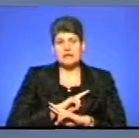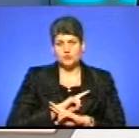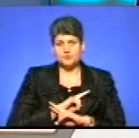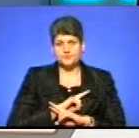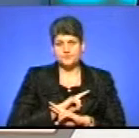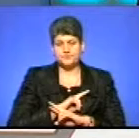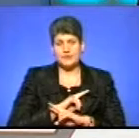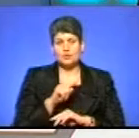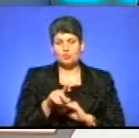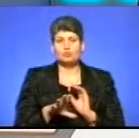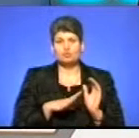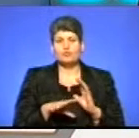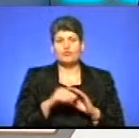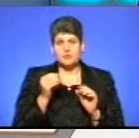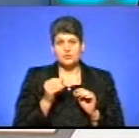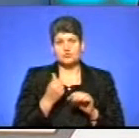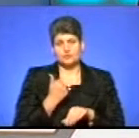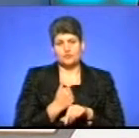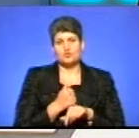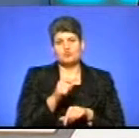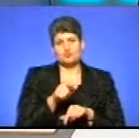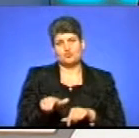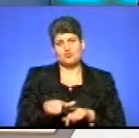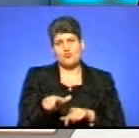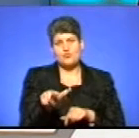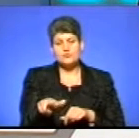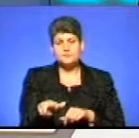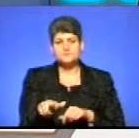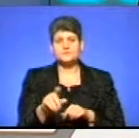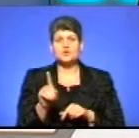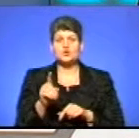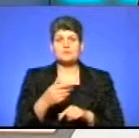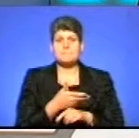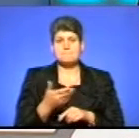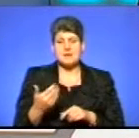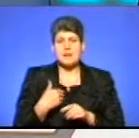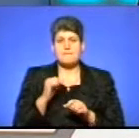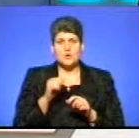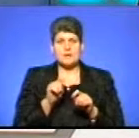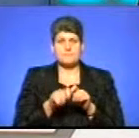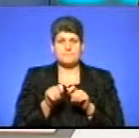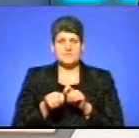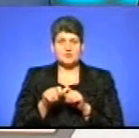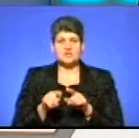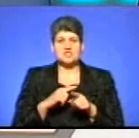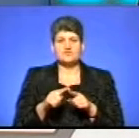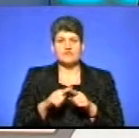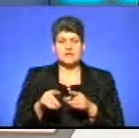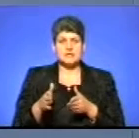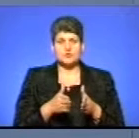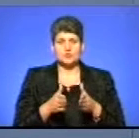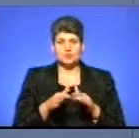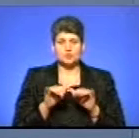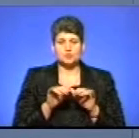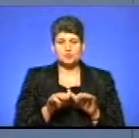Тому було вибрано пріоритетом в дану ділянку дороги, щоб ми могли відслідковувати швидкість дорожнього руху,